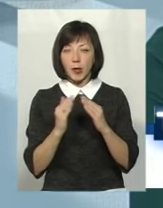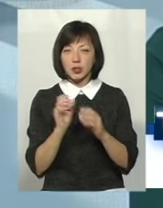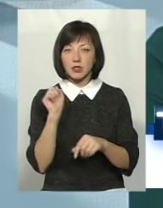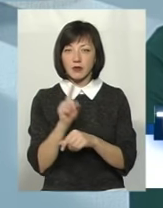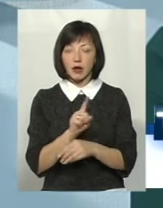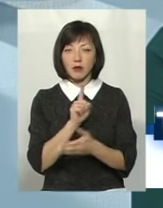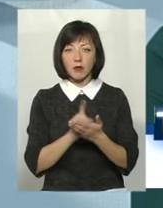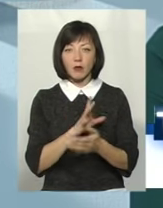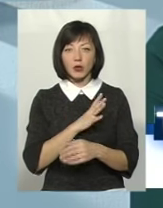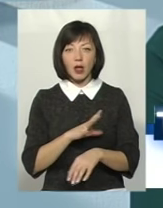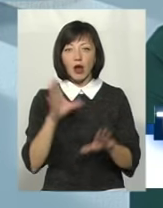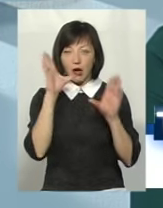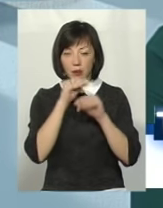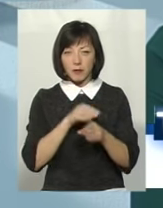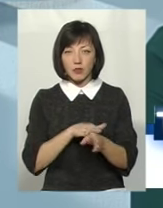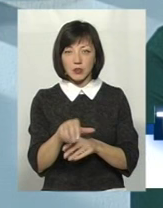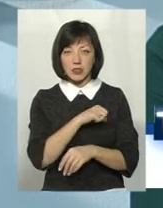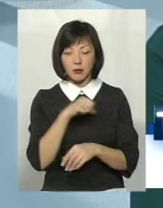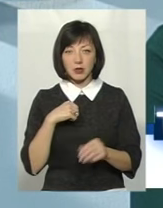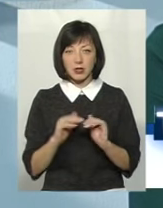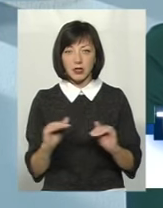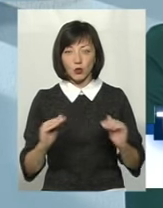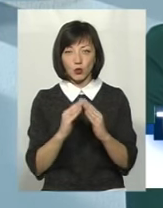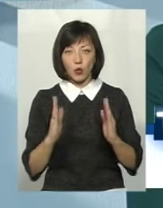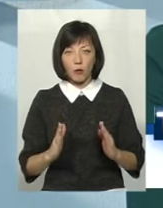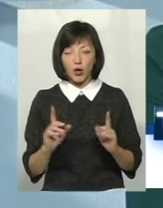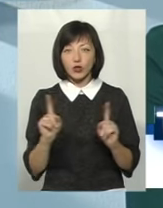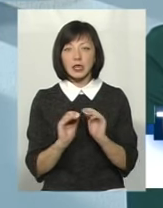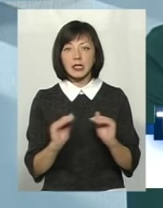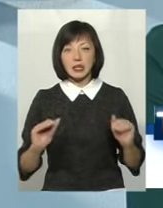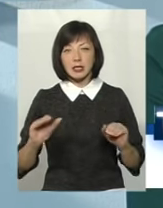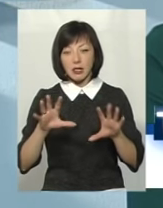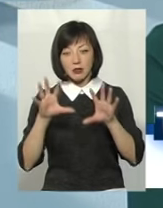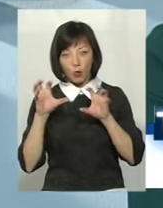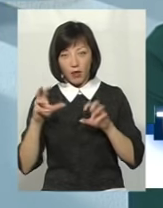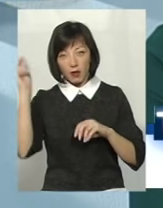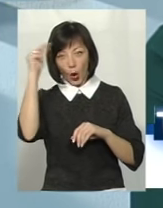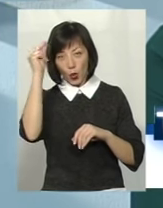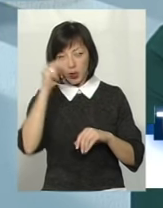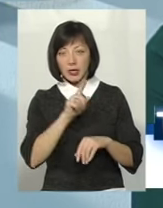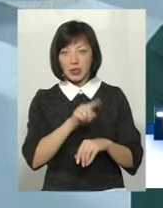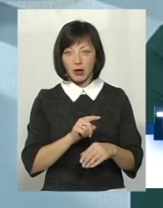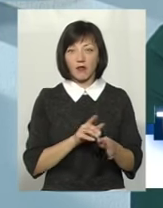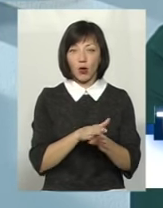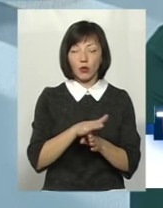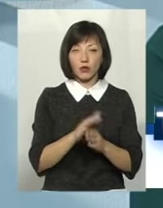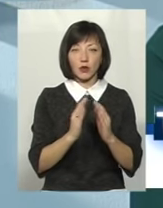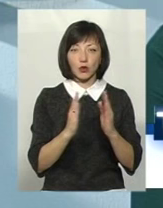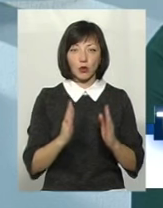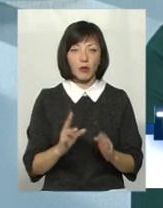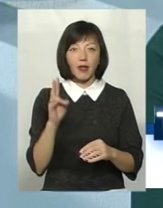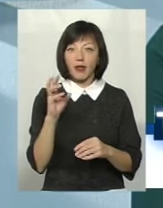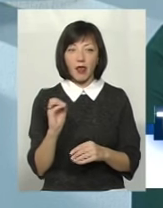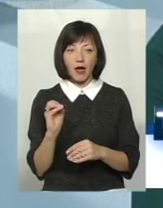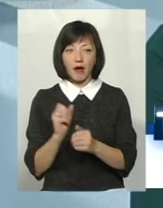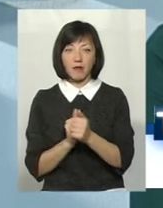мають бути посильними для самостійного виконання учнями дома. Тобто, що діти засвоїли на уроці, те вони мають виконувати дома. Не